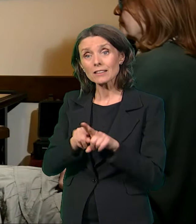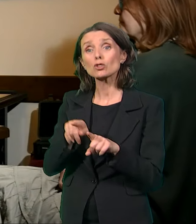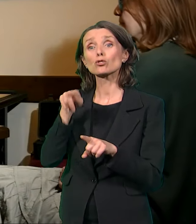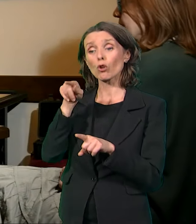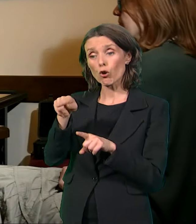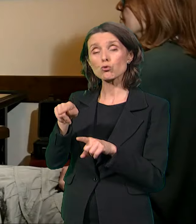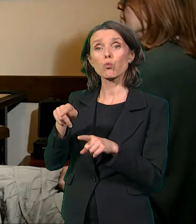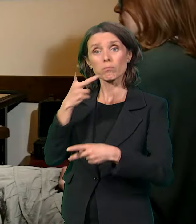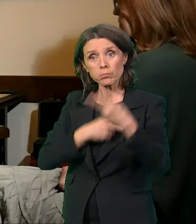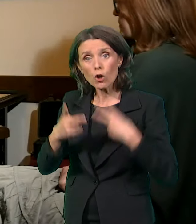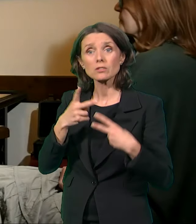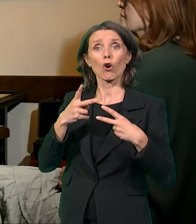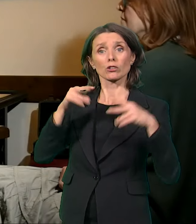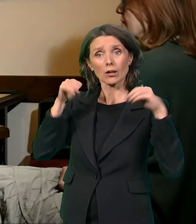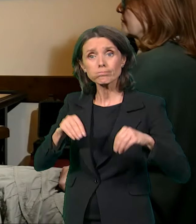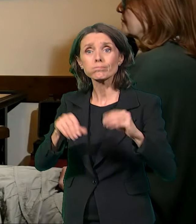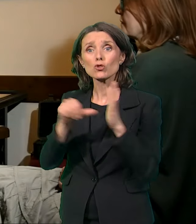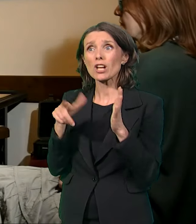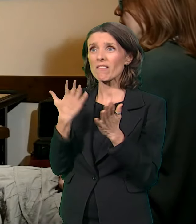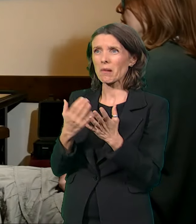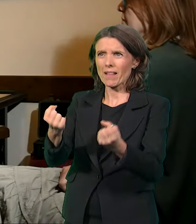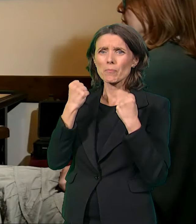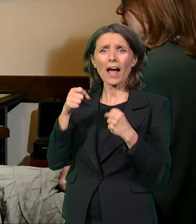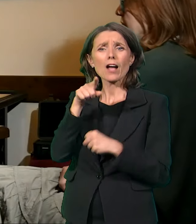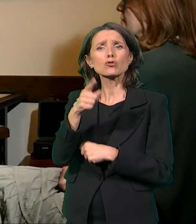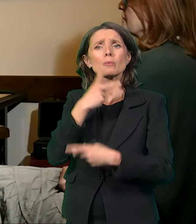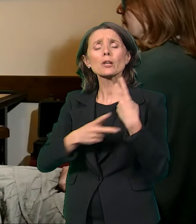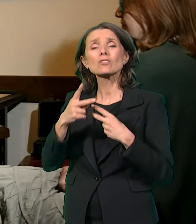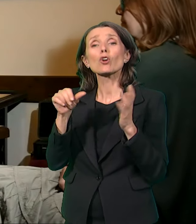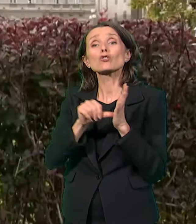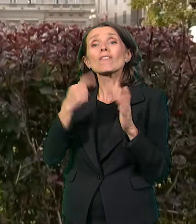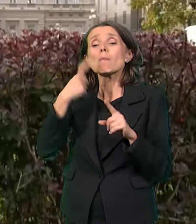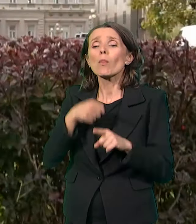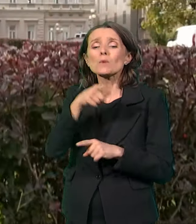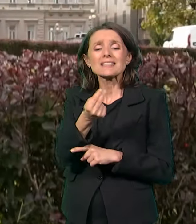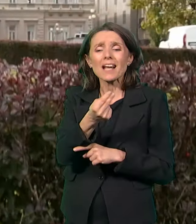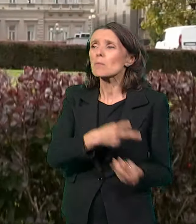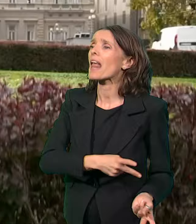najveći proizvodjači šljive u Srbiji, a i najveći izvožnici iz Srbije.